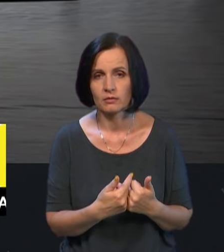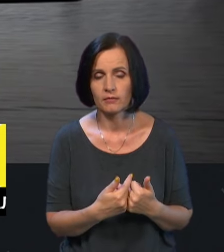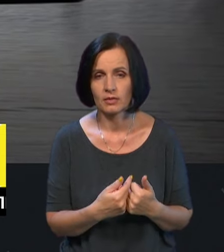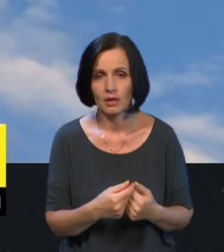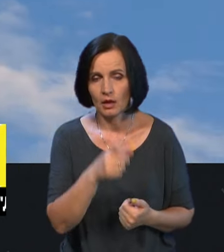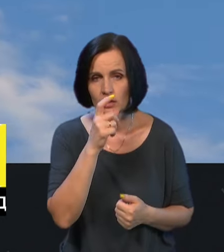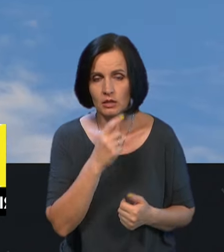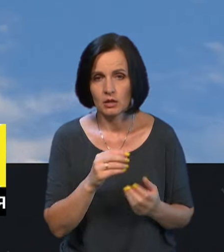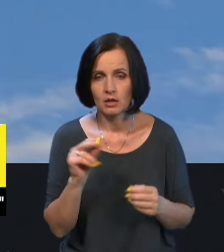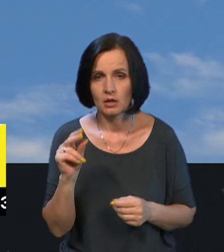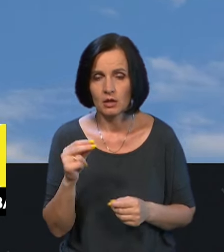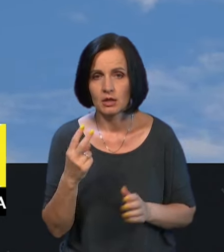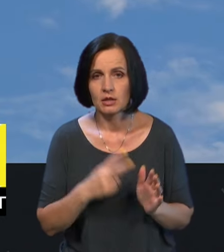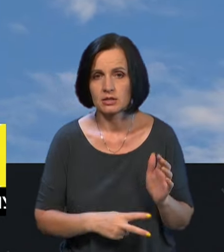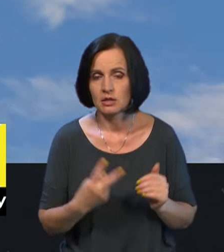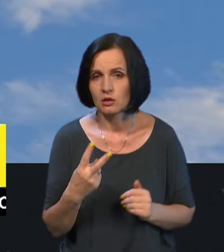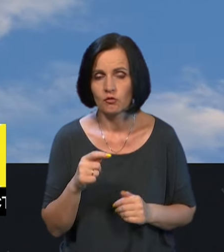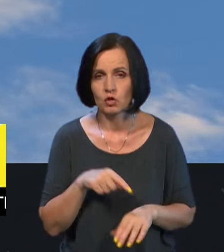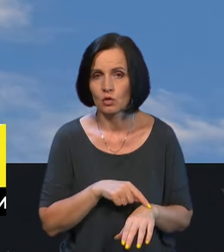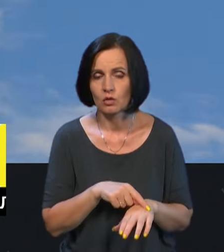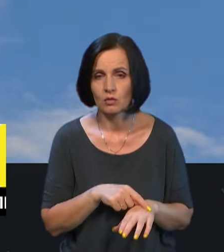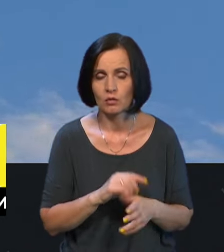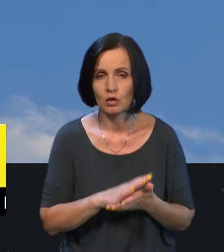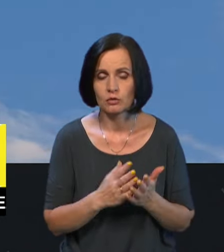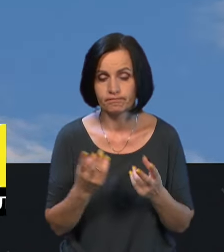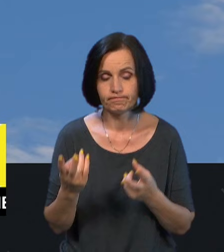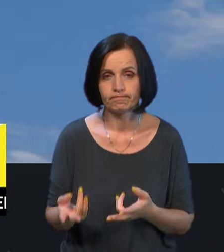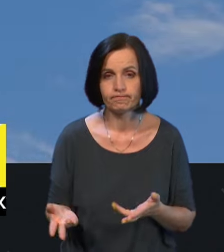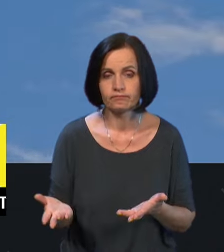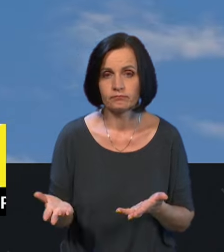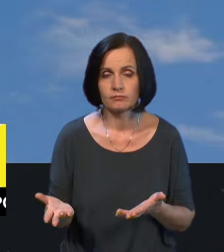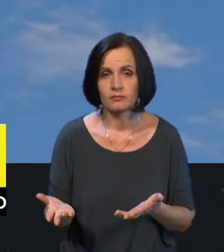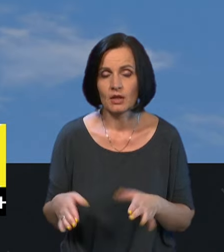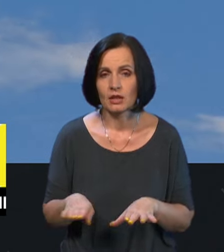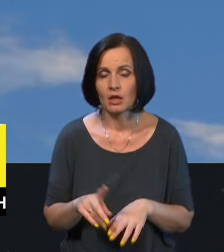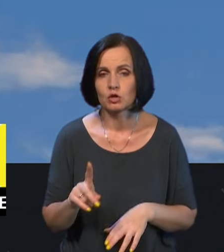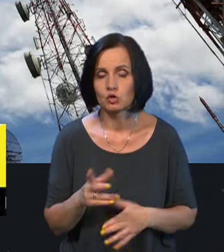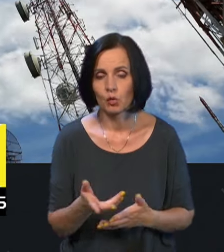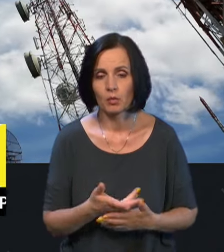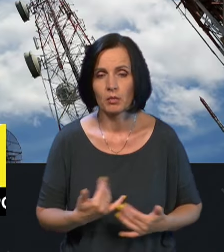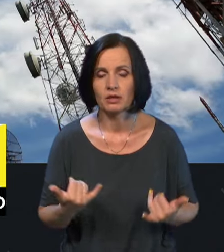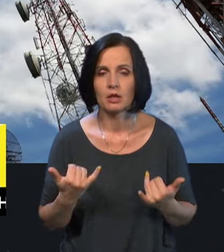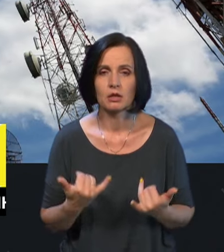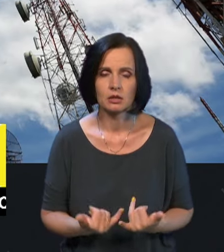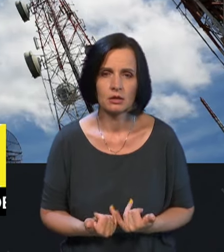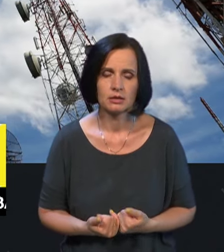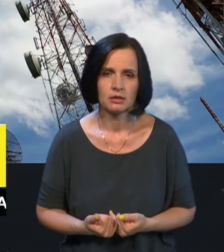72 години. По-друге, ситуація виглядає так, що ми наразі